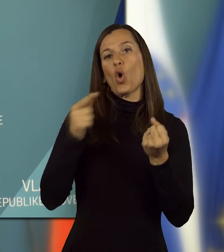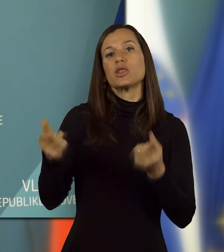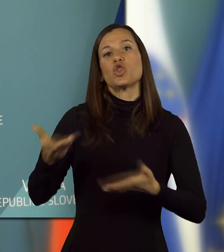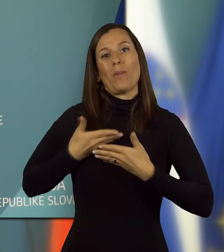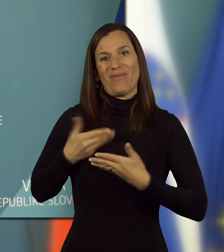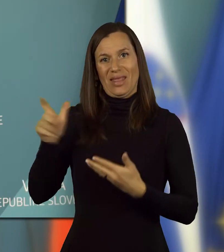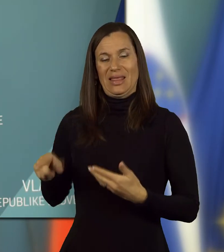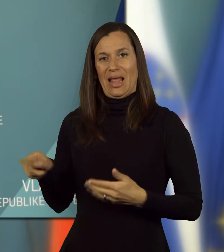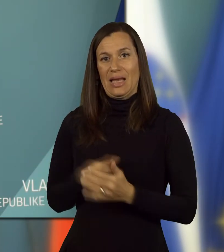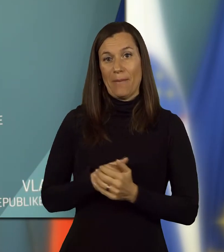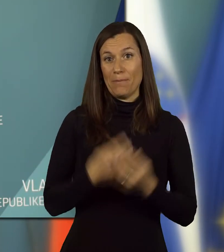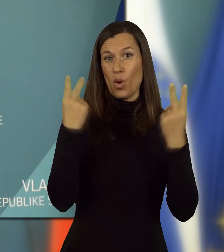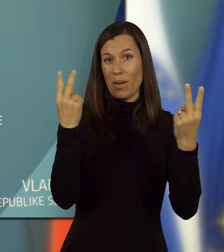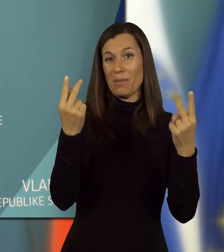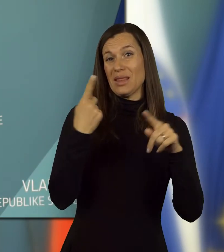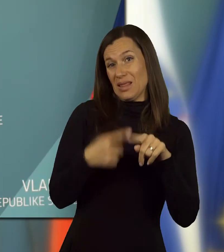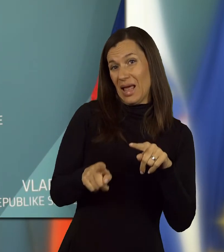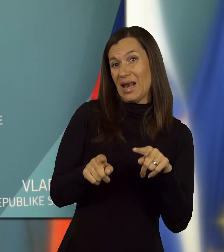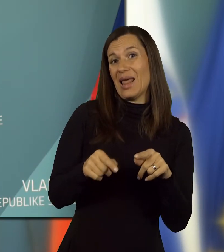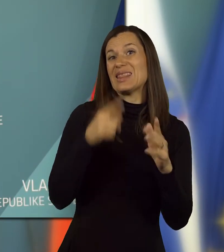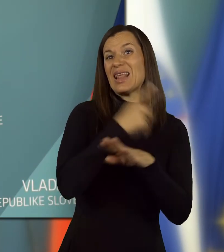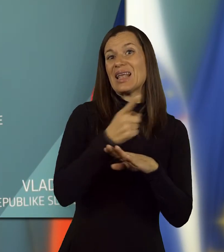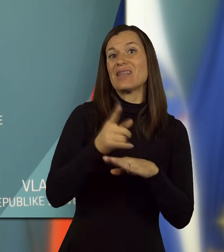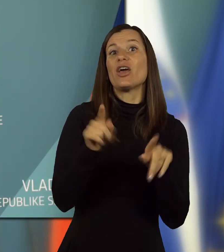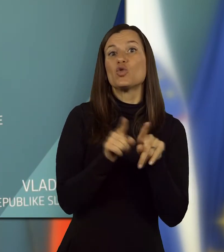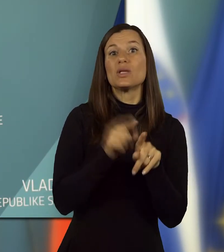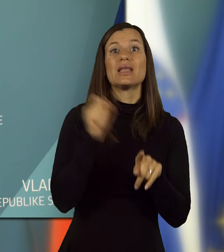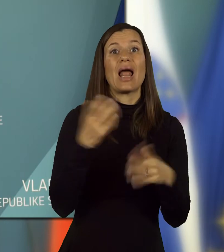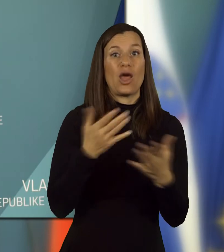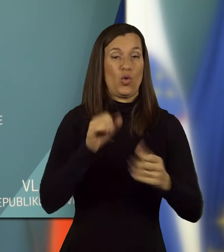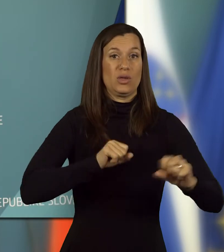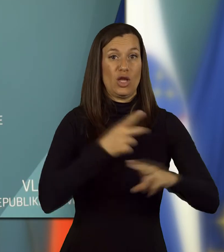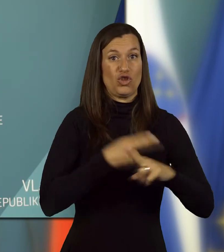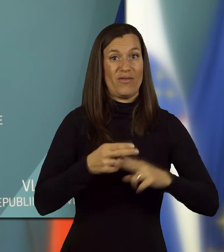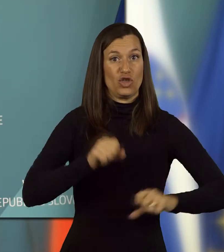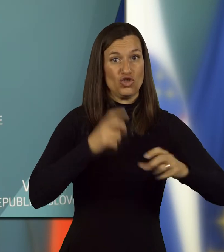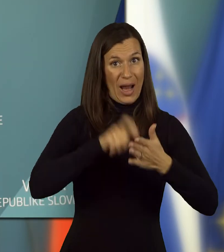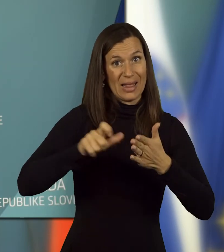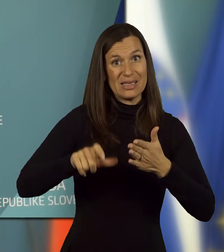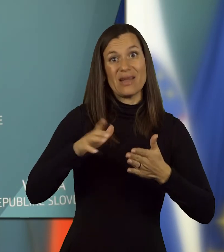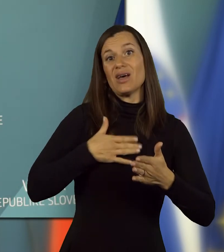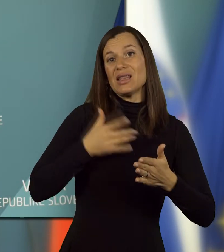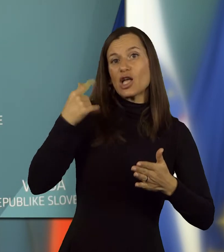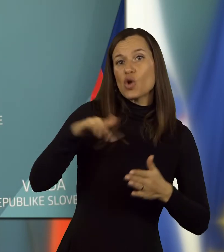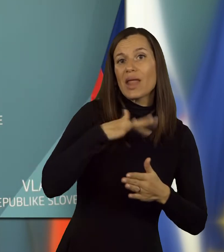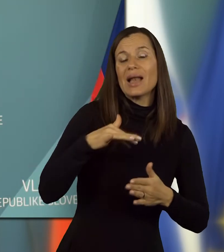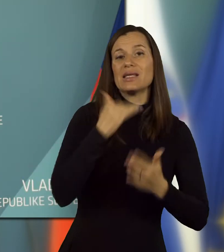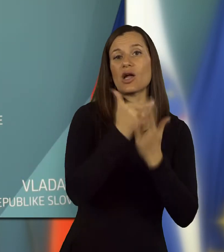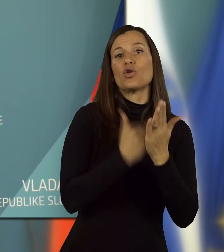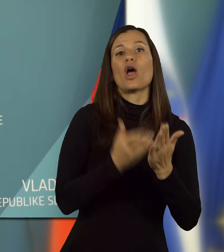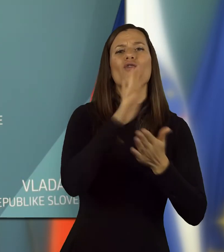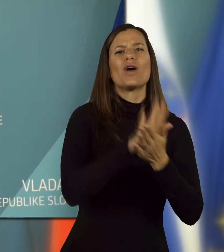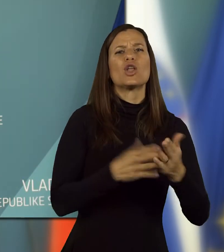akcij strani dobavitelja. Pomemben element direktive je tudi, da lahko države članice v svoji nacionalni